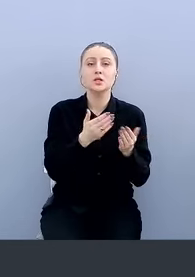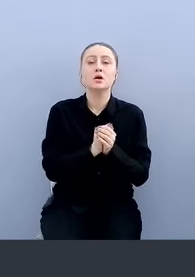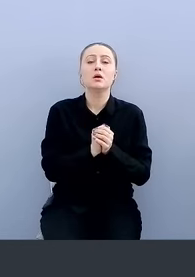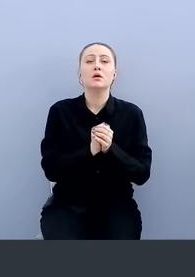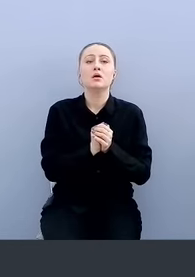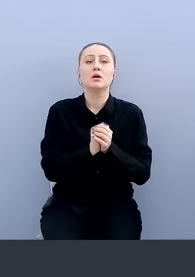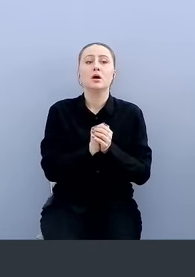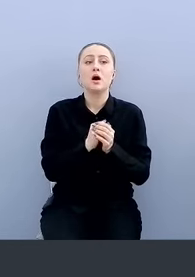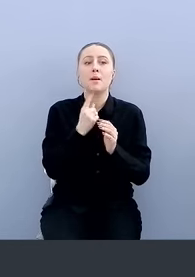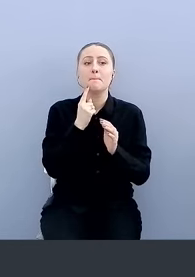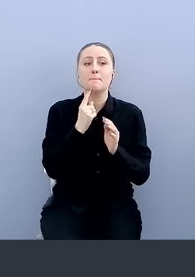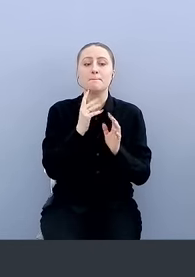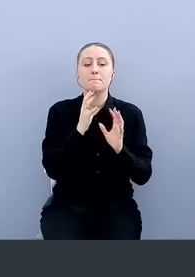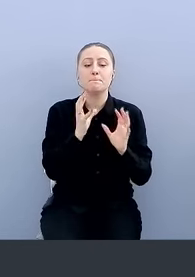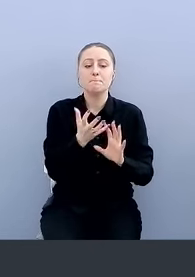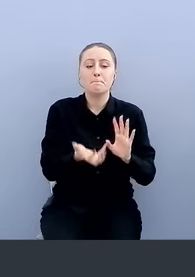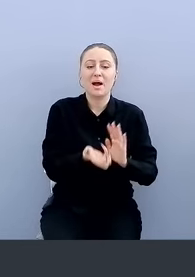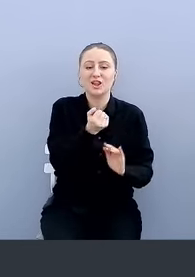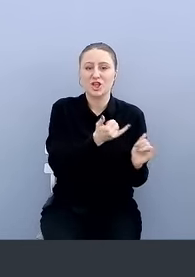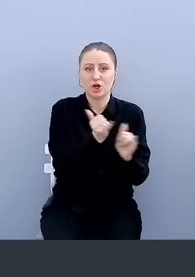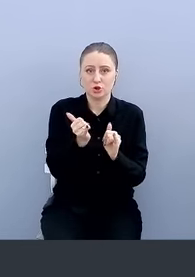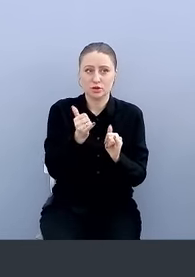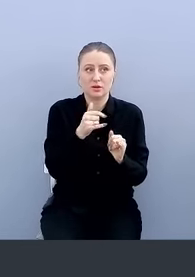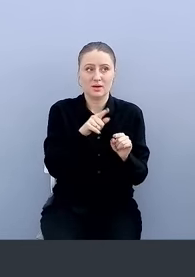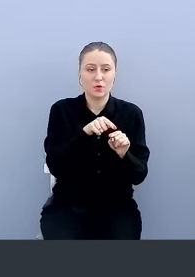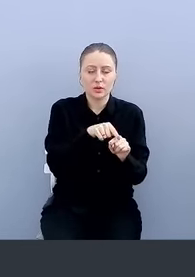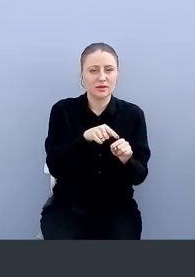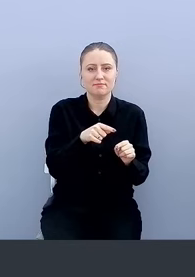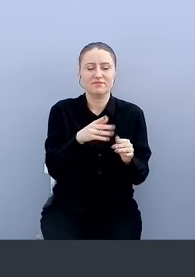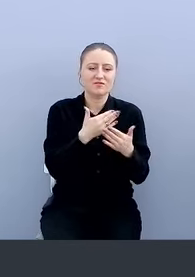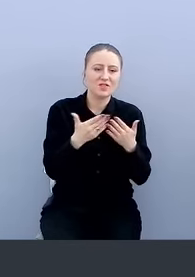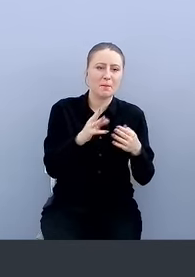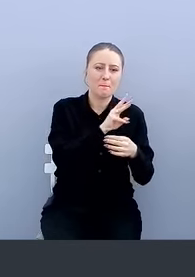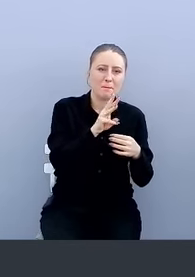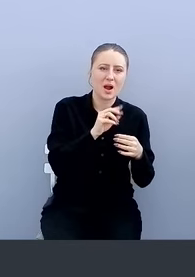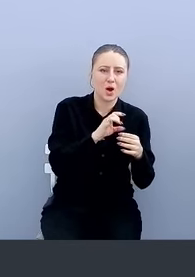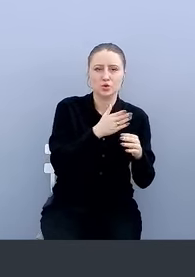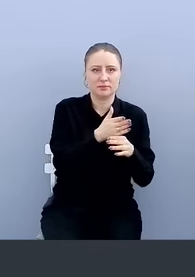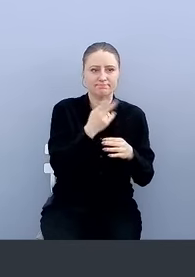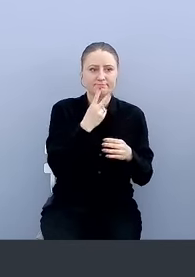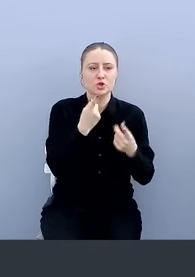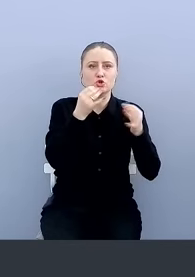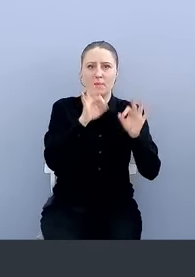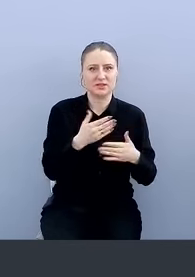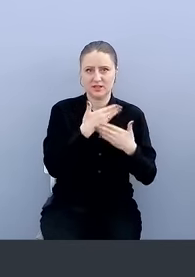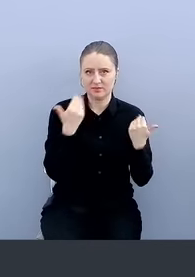поддержка WebAusen в различных браузерах и операционных системах, она не полна. Особенно, что мы видим на десктопе Linux, ее